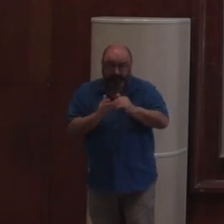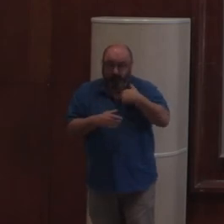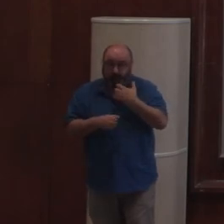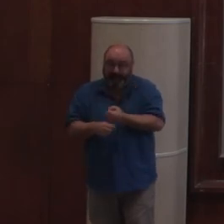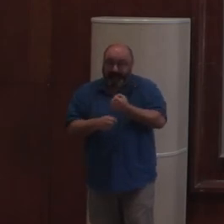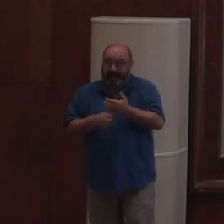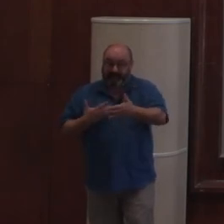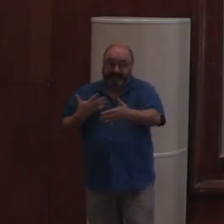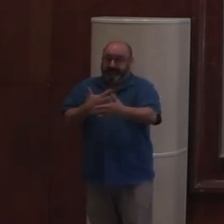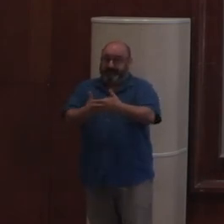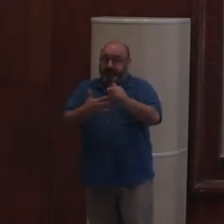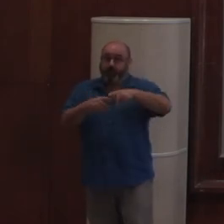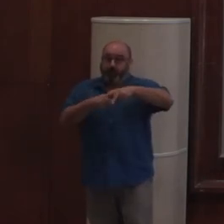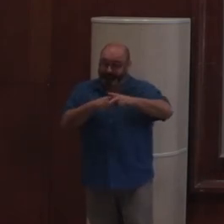outil